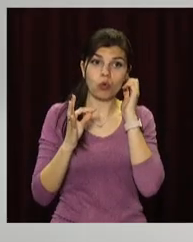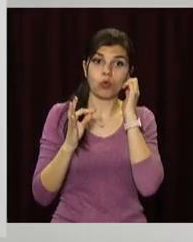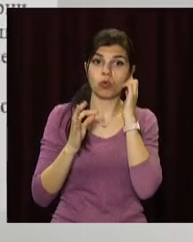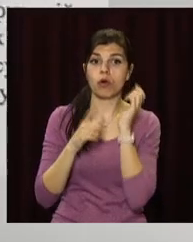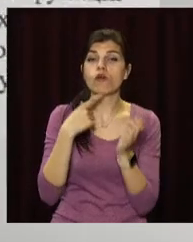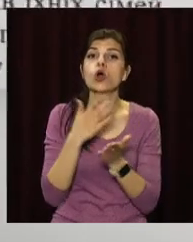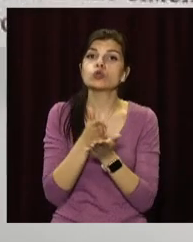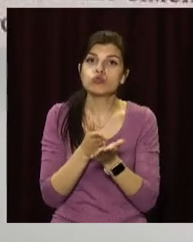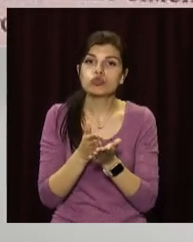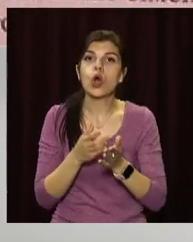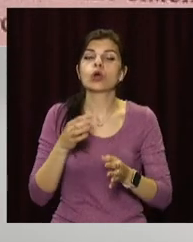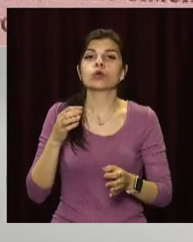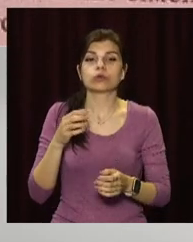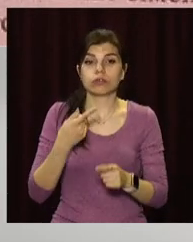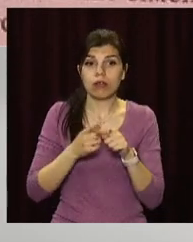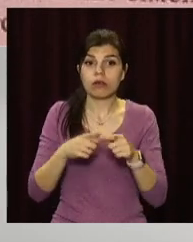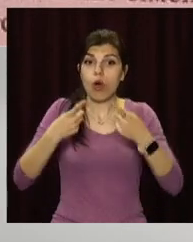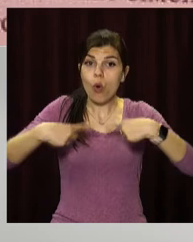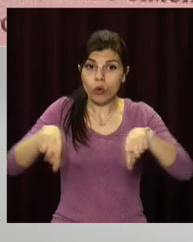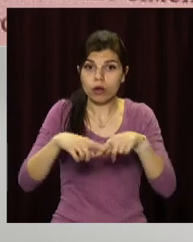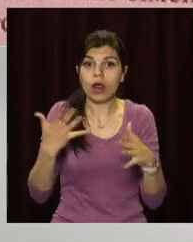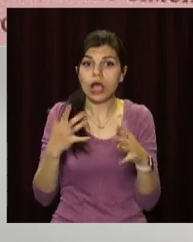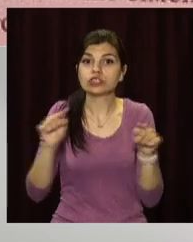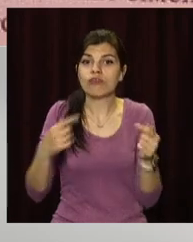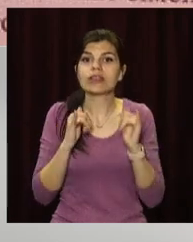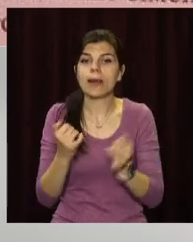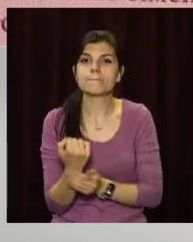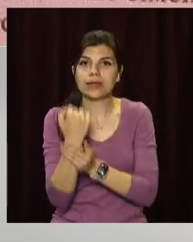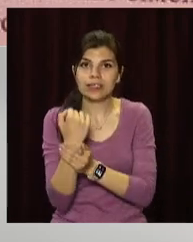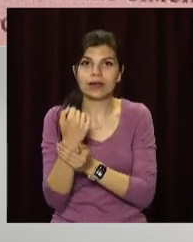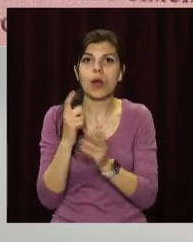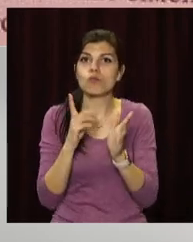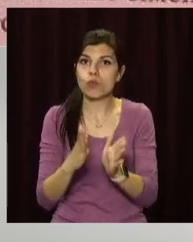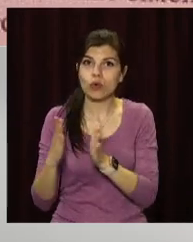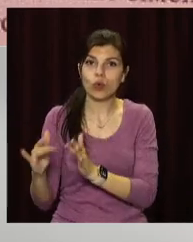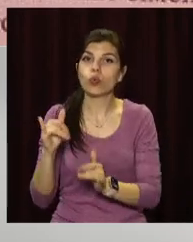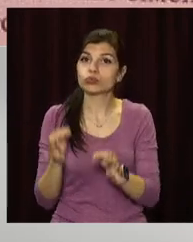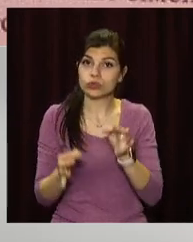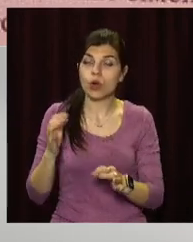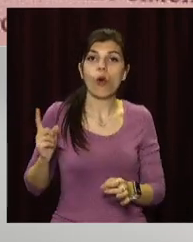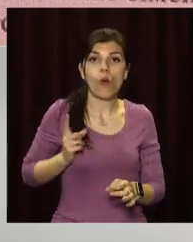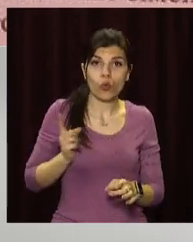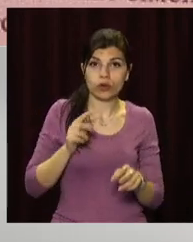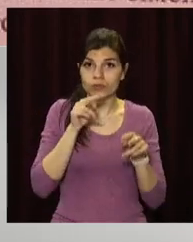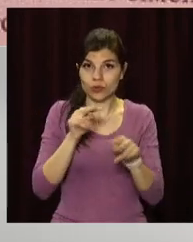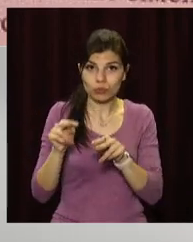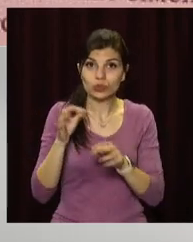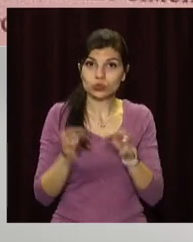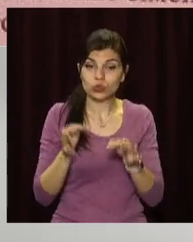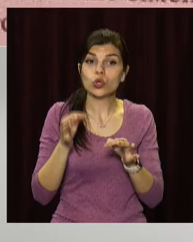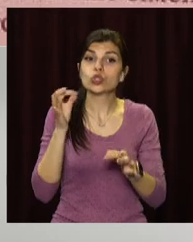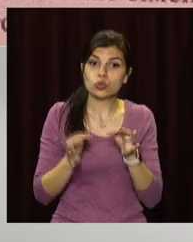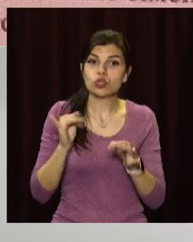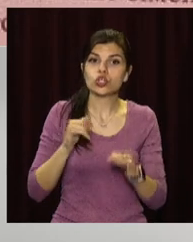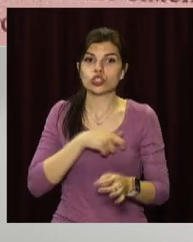судової охорони – це орган, який створений для підтримання громадського порядку у суді, охорони приміщень суду, суддів та членів